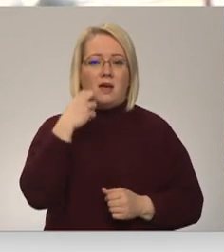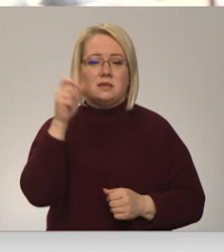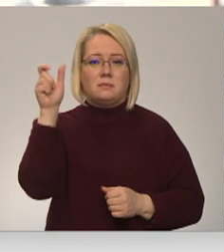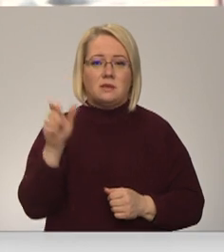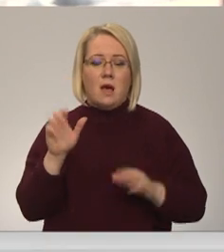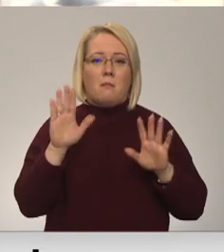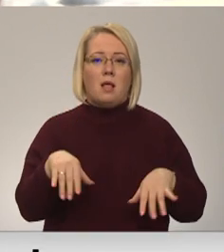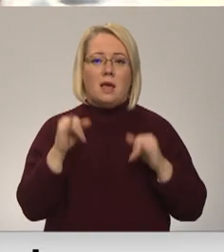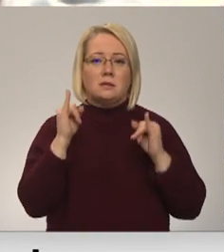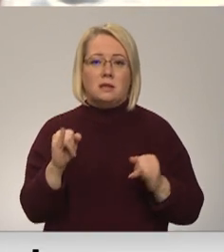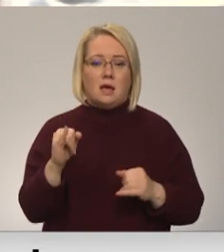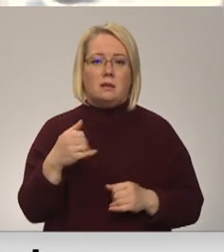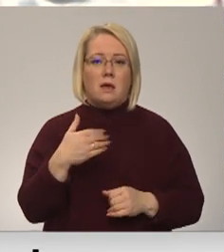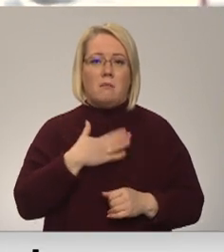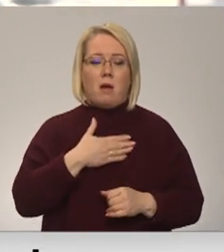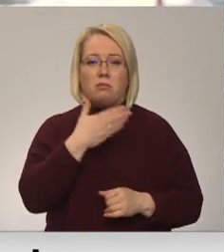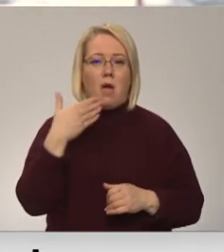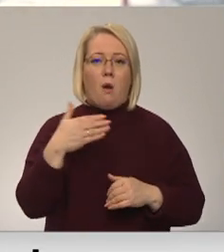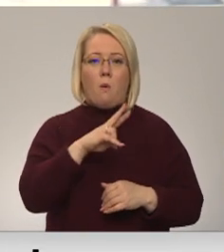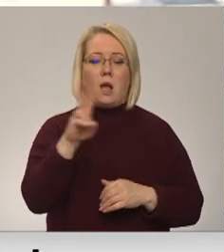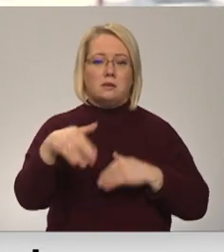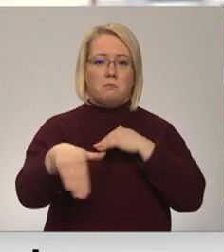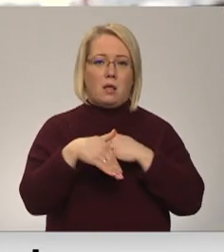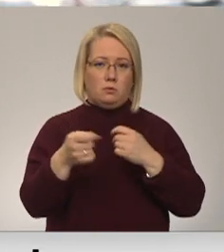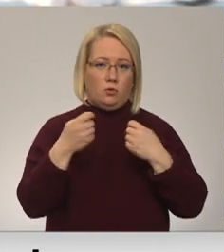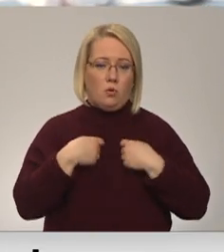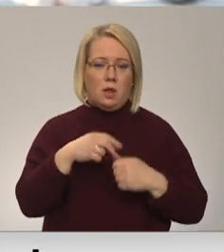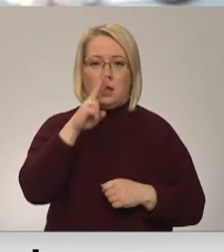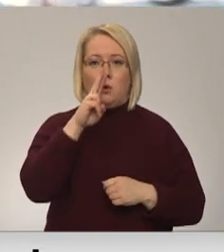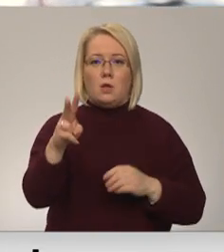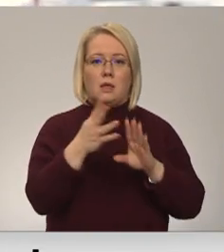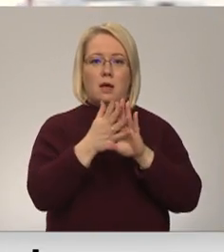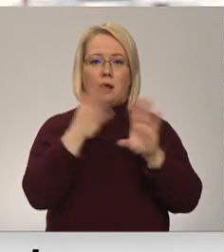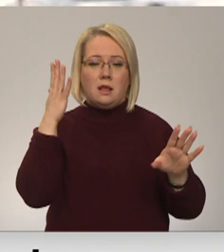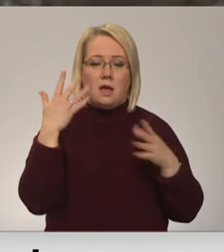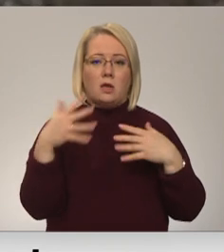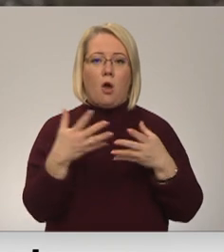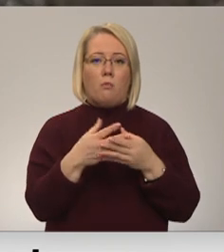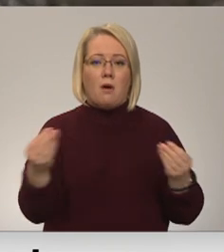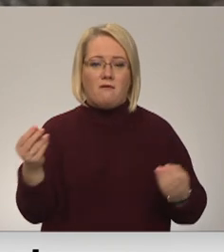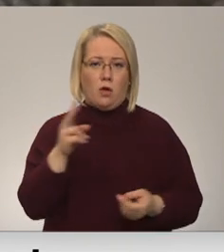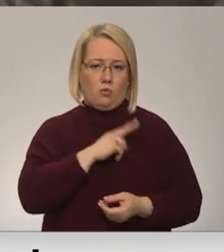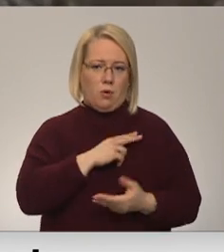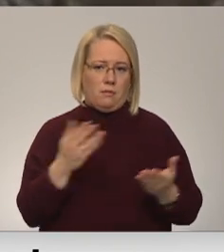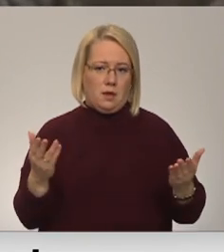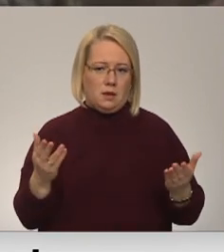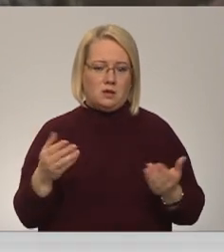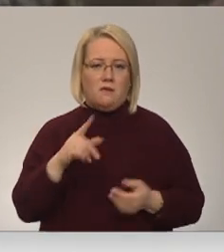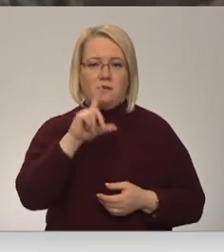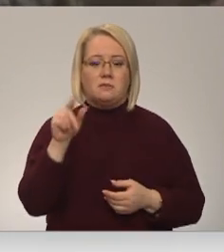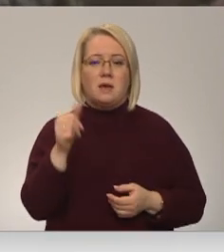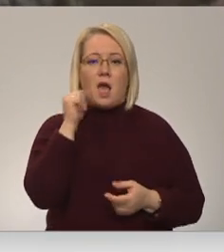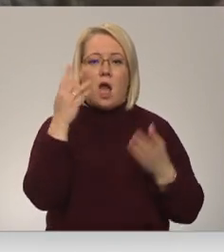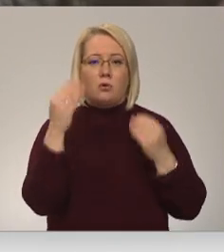paliek slikti, man nav kas palīdzību stiedz. Gaida divu nedēļu rindā, tikmēr jau visi pārgājas vai nomirs. Jā, nevar katru dienu, vismaz trīsreiz